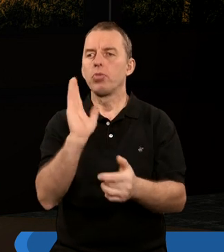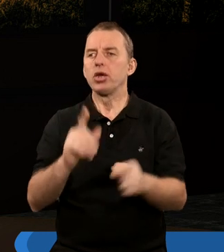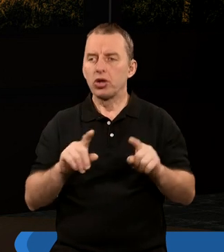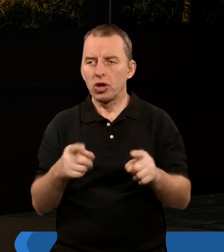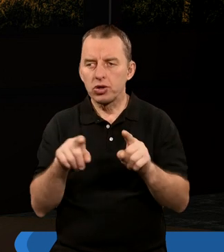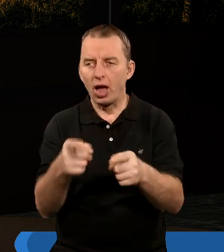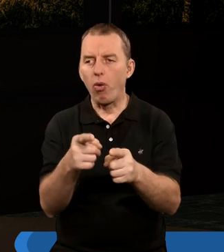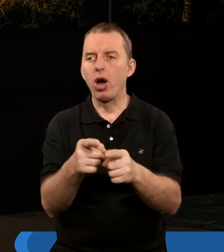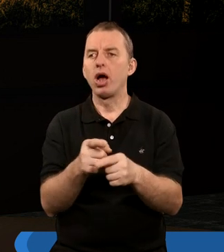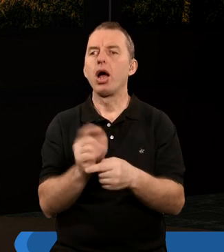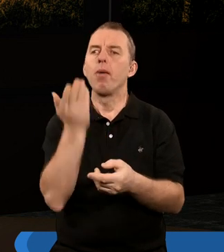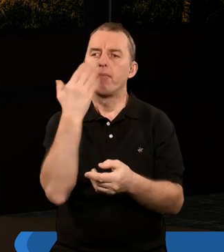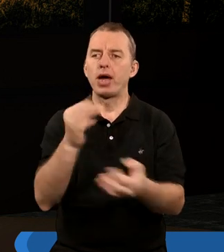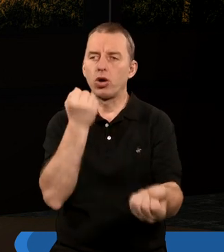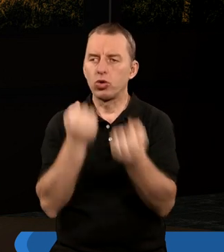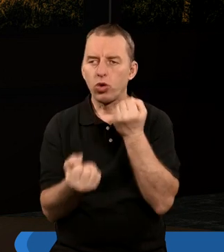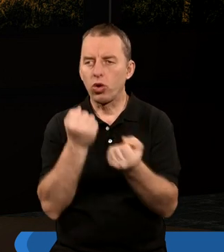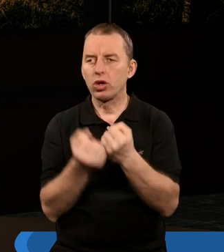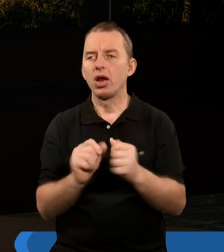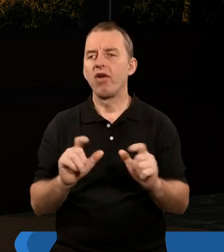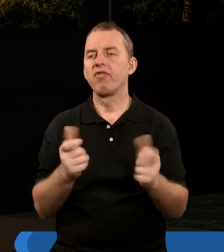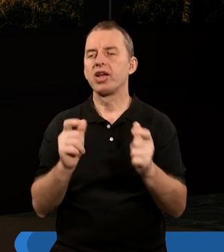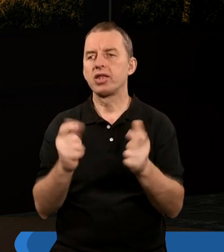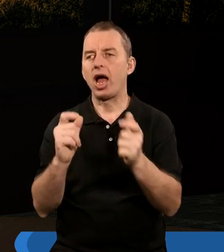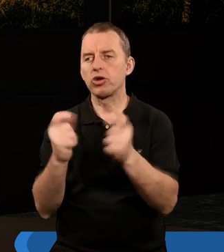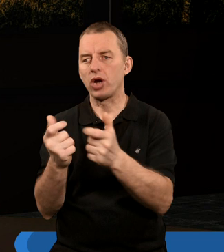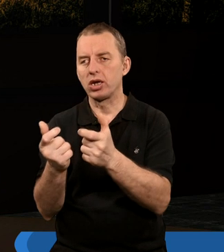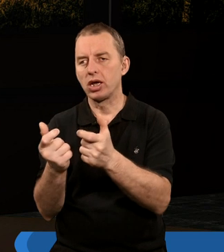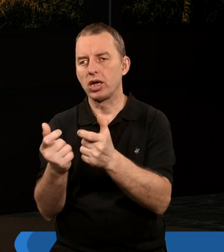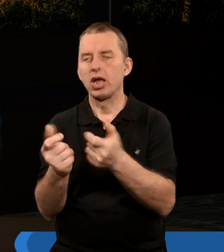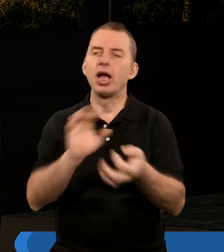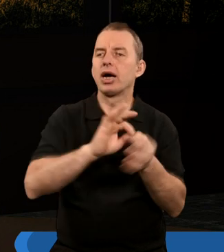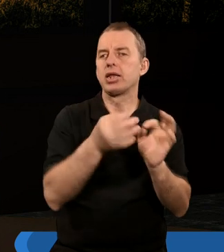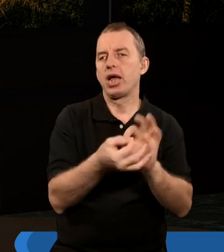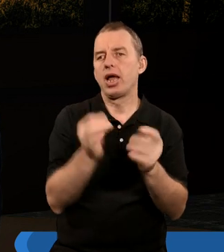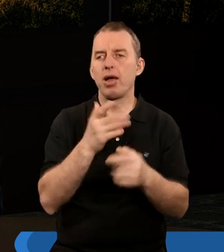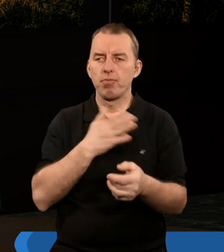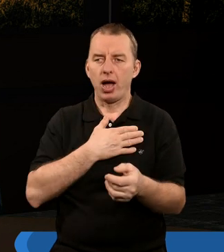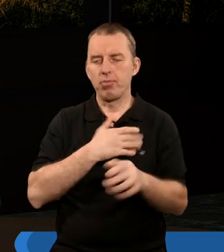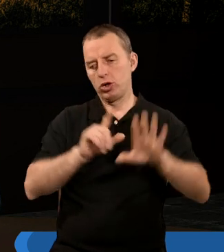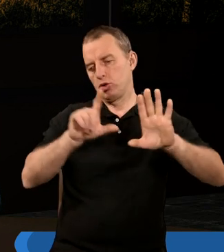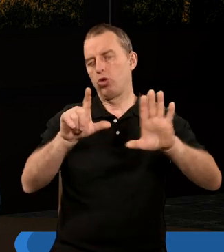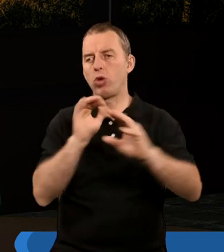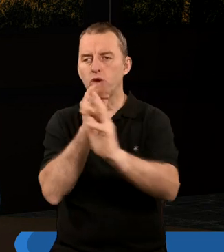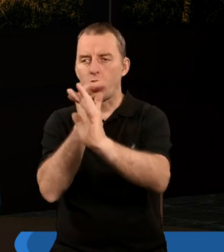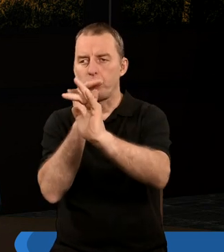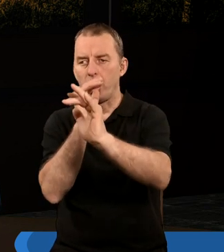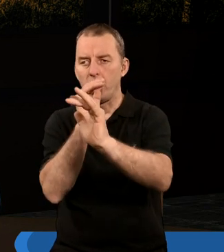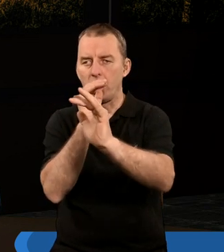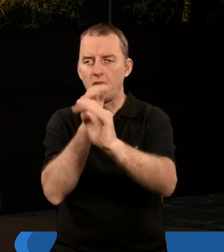się działo i tych bardzo trudnych wydarzeń? A gdy mamy siódmą trąbę,